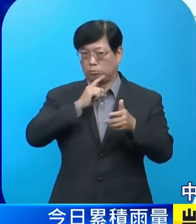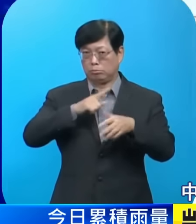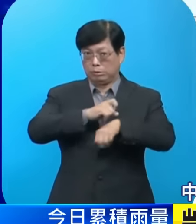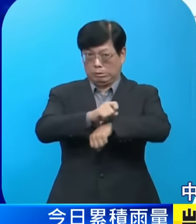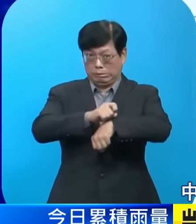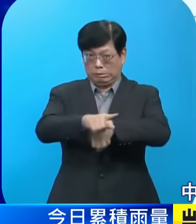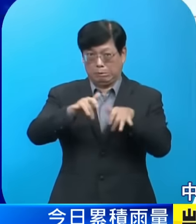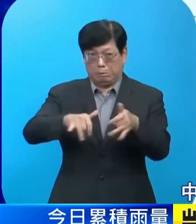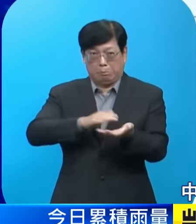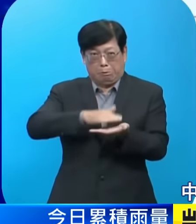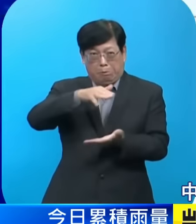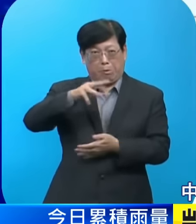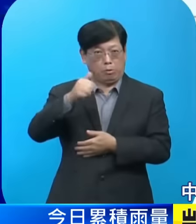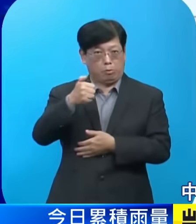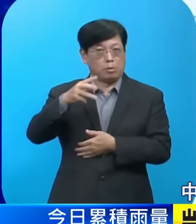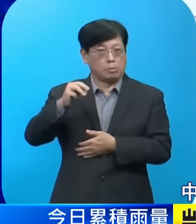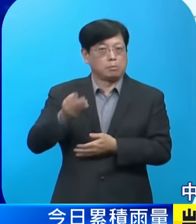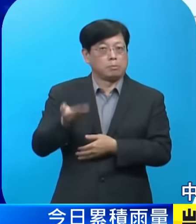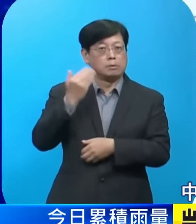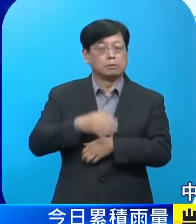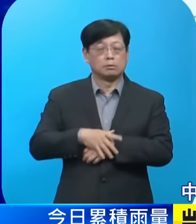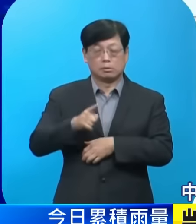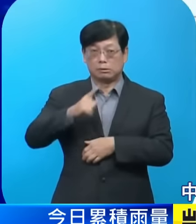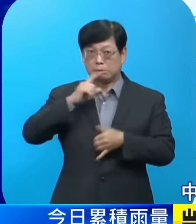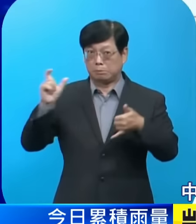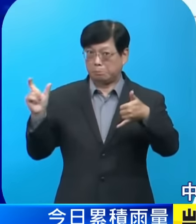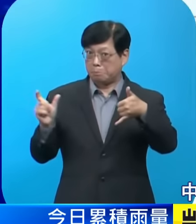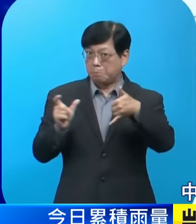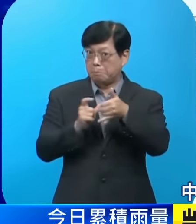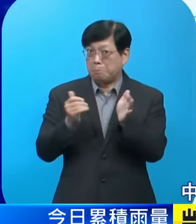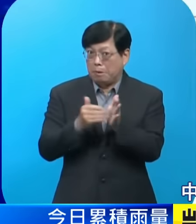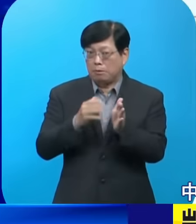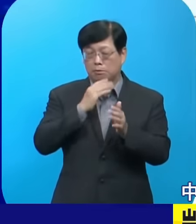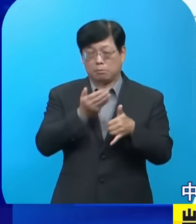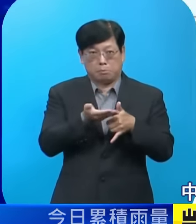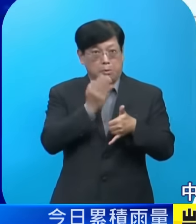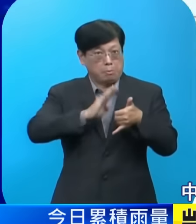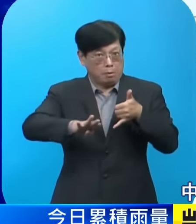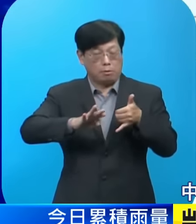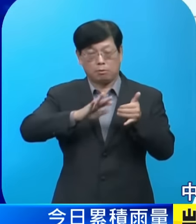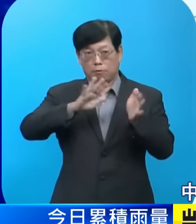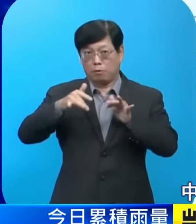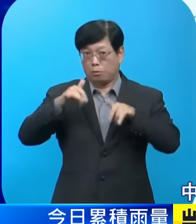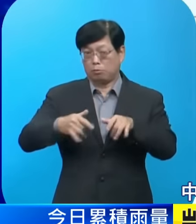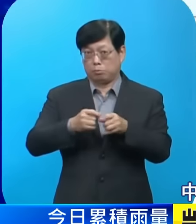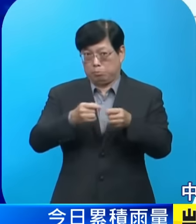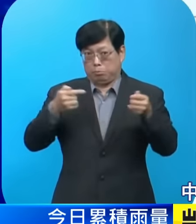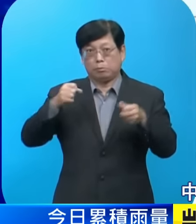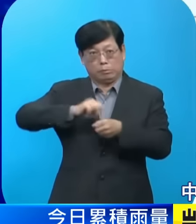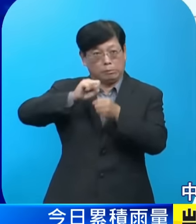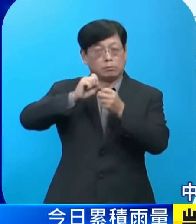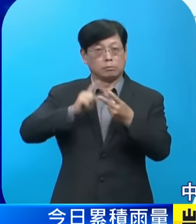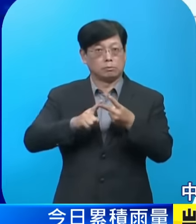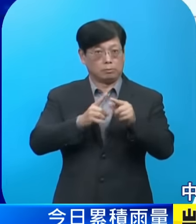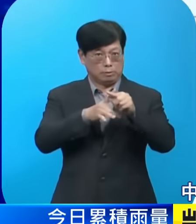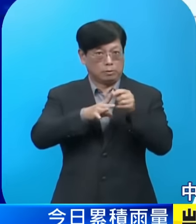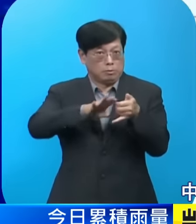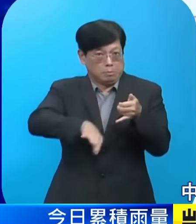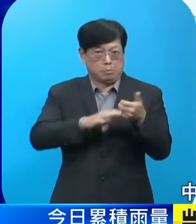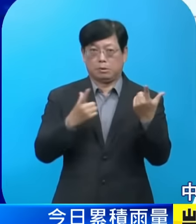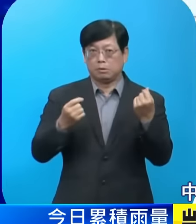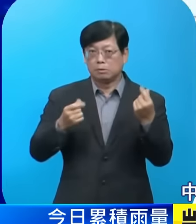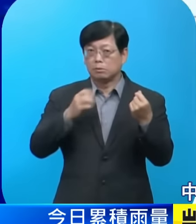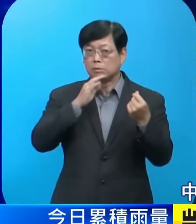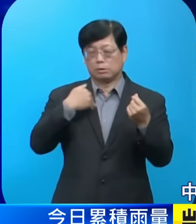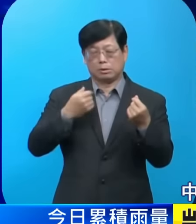超過50毫米我們依據隨著颱風逐漸的靠近除了北部跟東半部風雨會增強之外中部跟南部的風雨